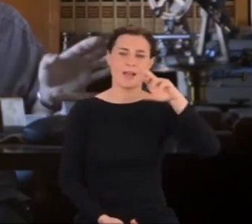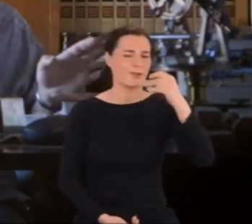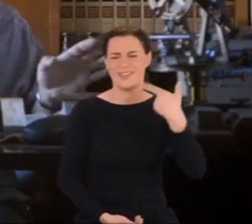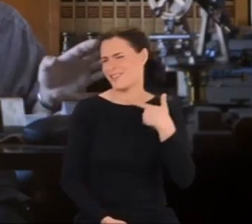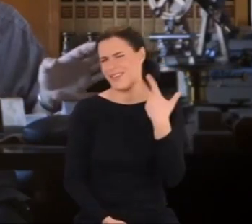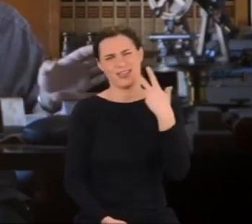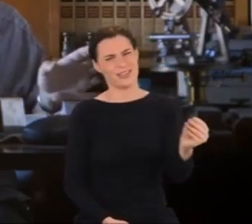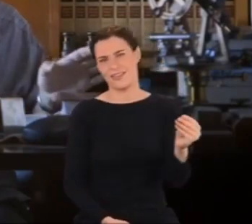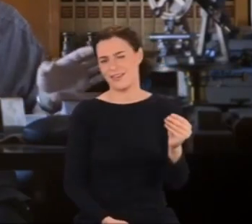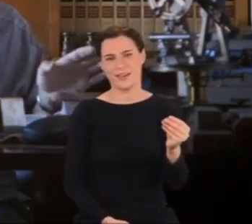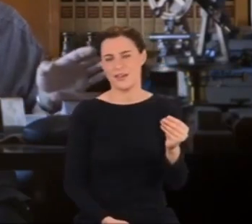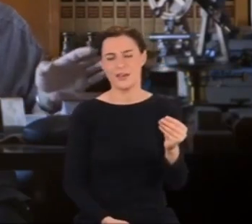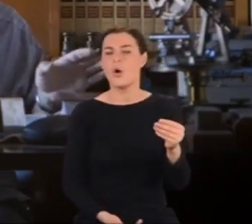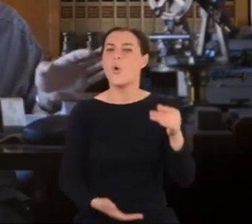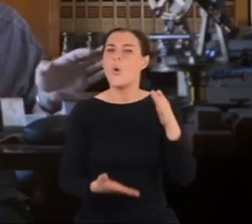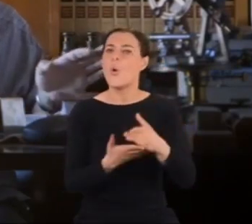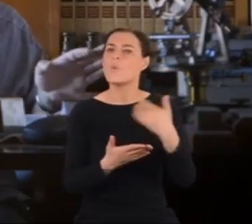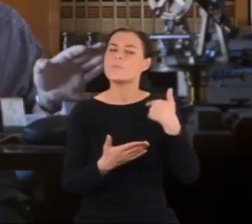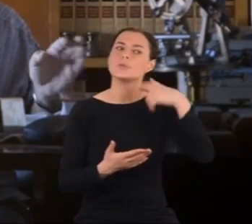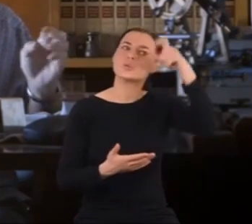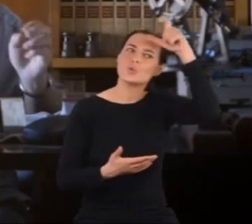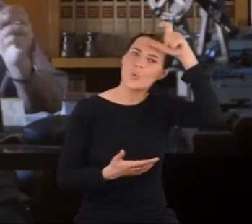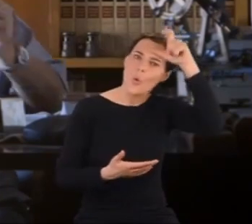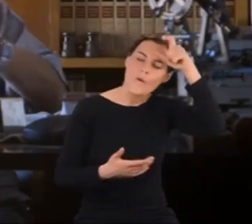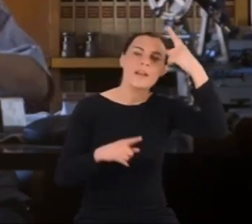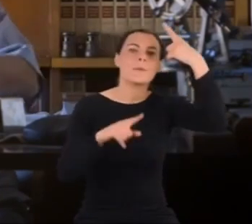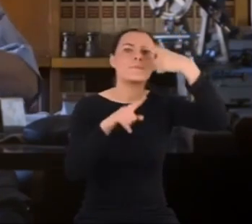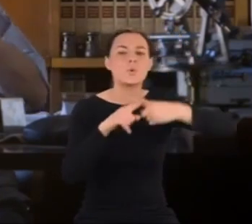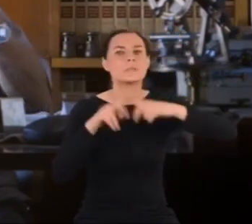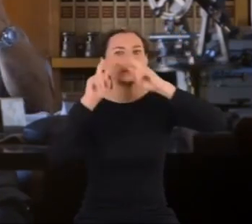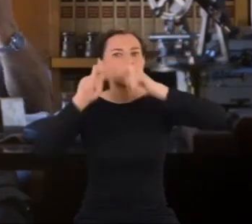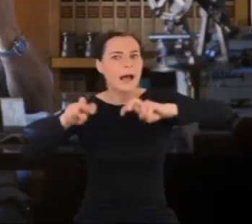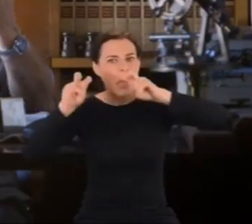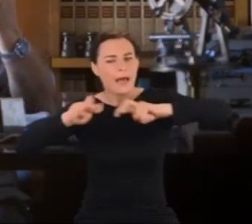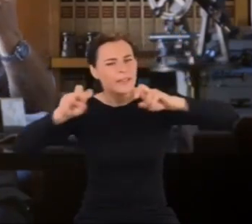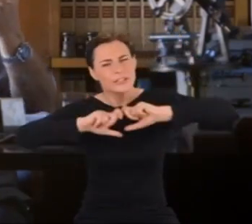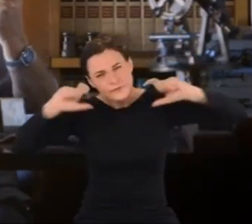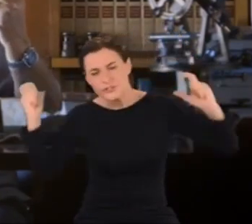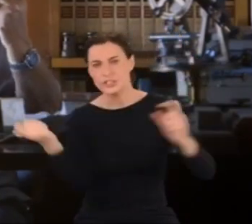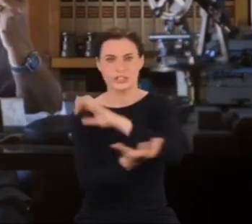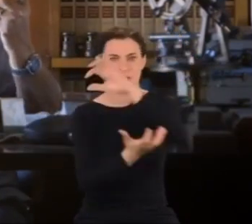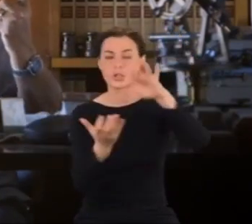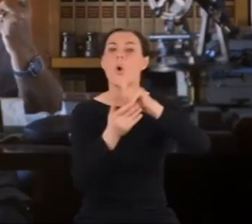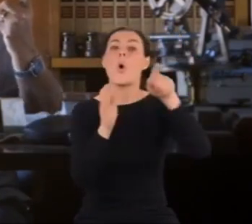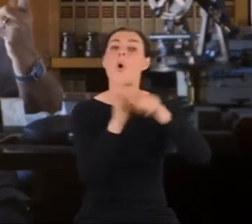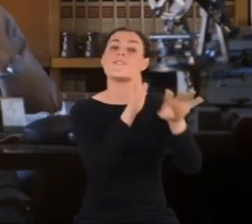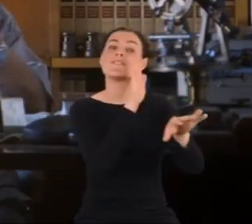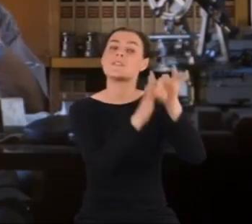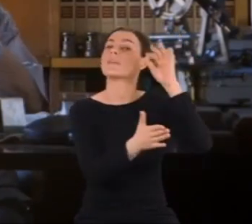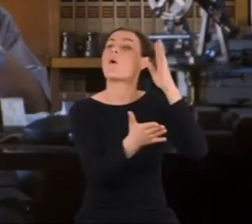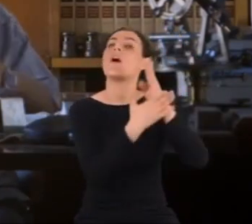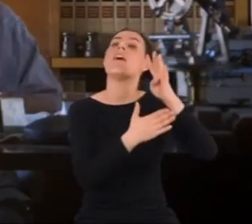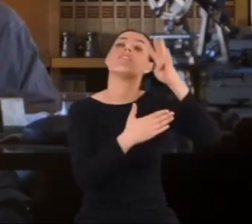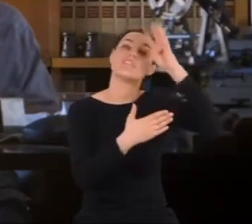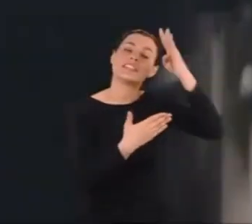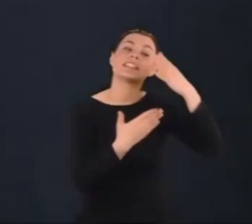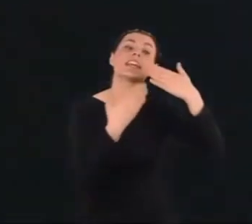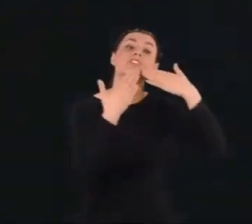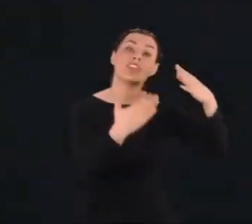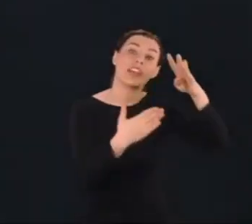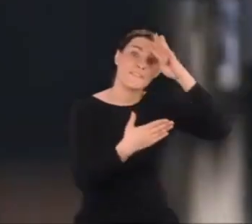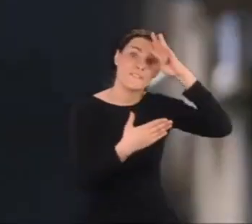Był człowiekiem i badaczem wszechstronnym. Wybrał fizykę jako narzędzie, które pozwoli mu zrozumieć